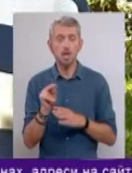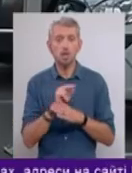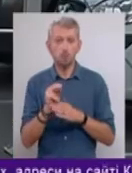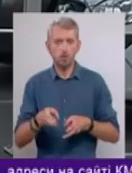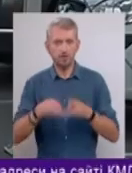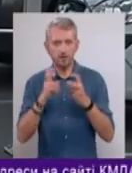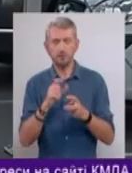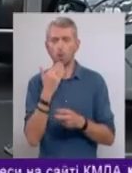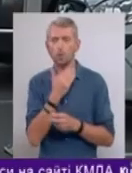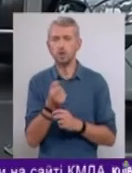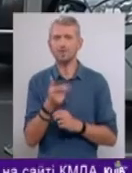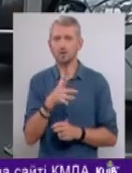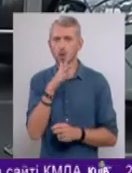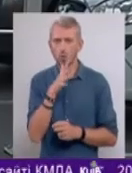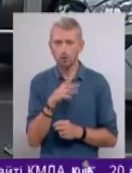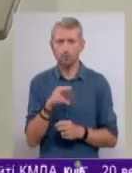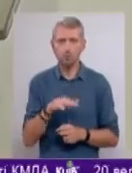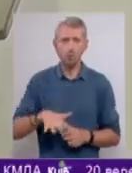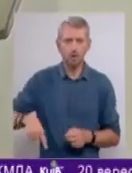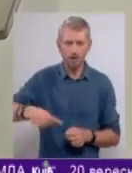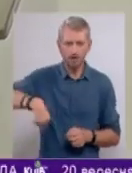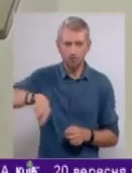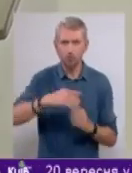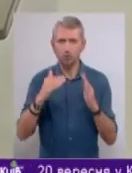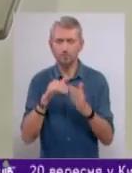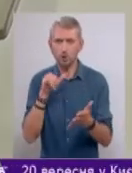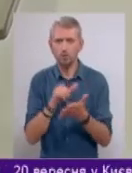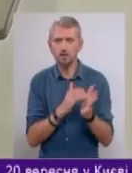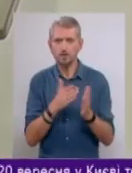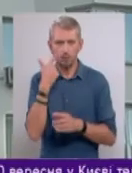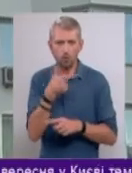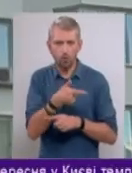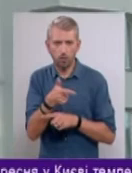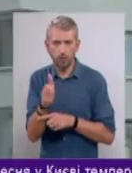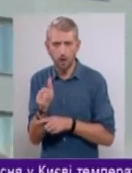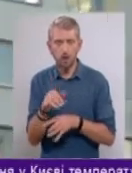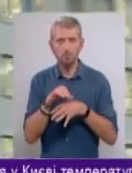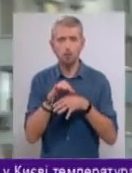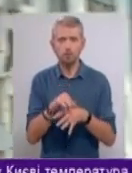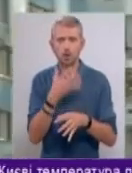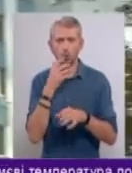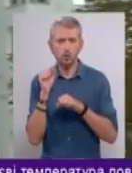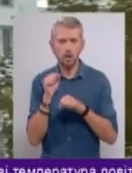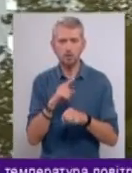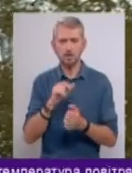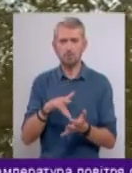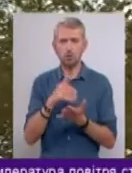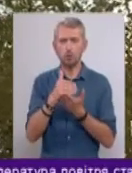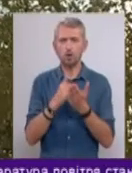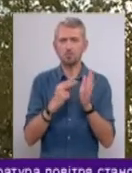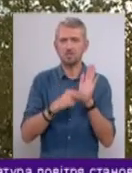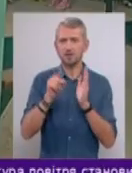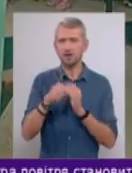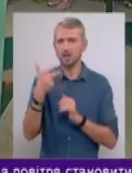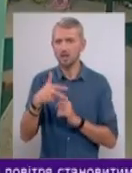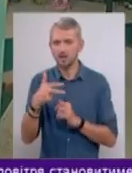ліфтів. За останні кілька років по периметру будинку встановили систему відеоспостереження, провели утеплення за міською програмою 70 на